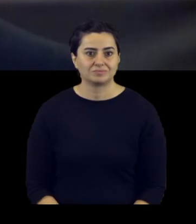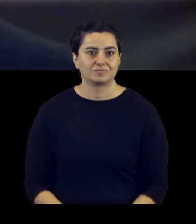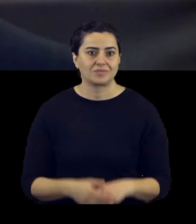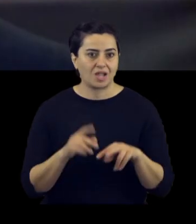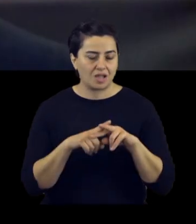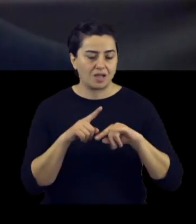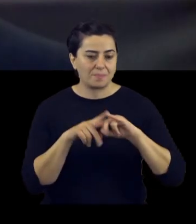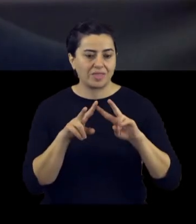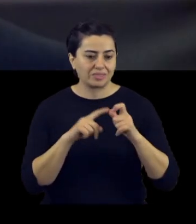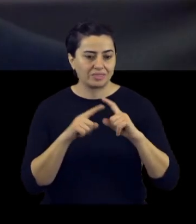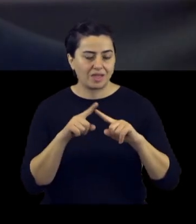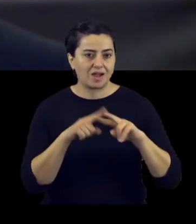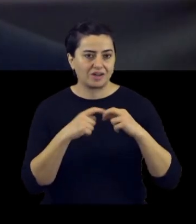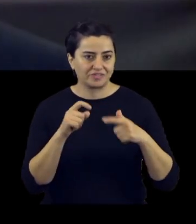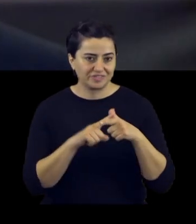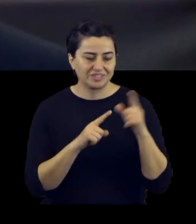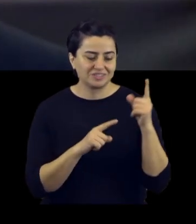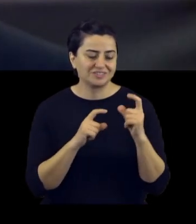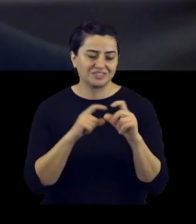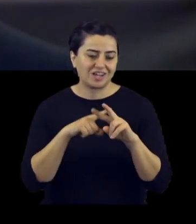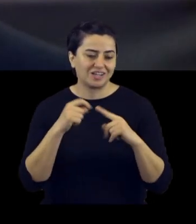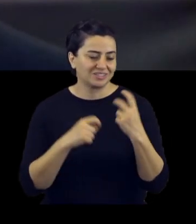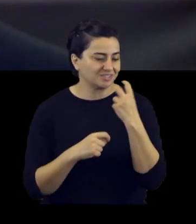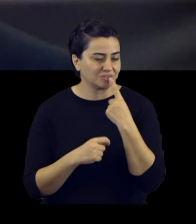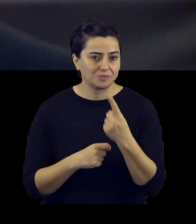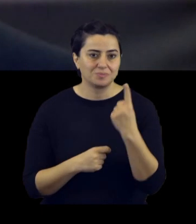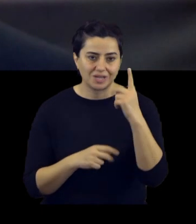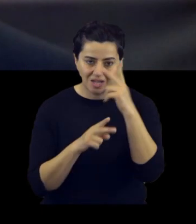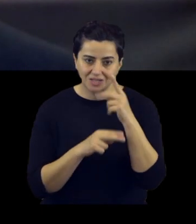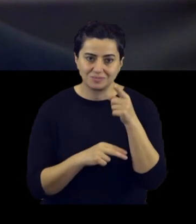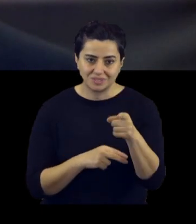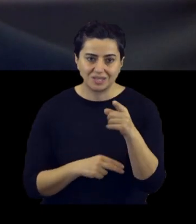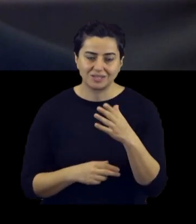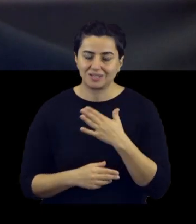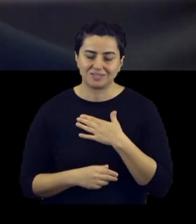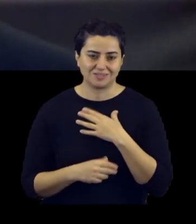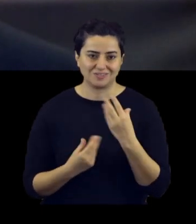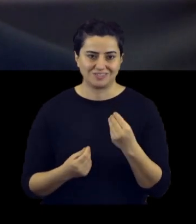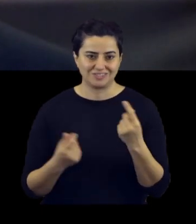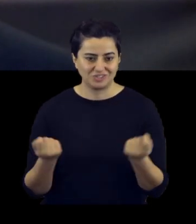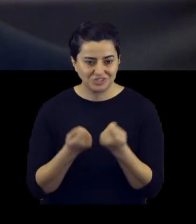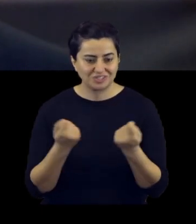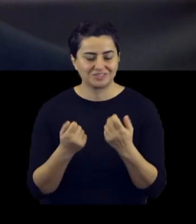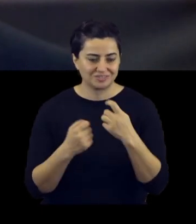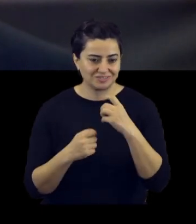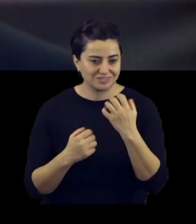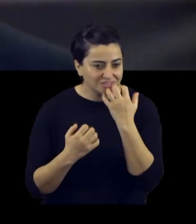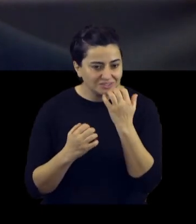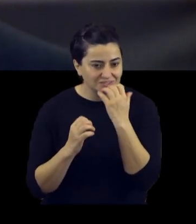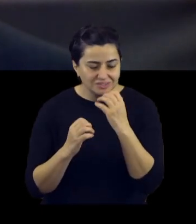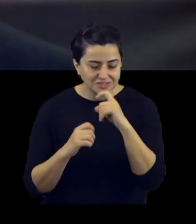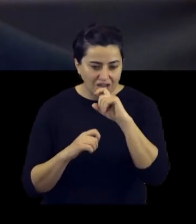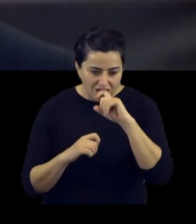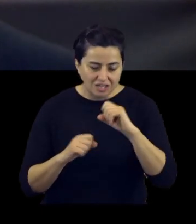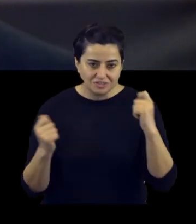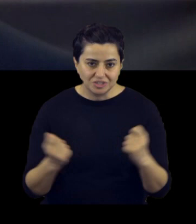Arif şair bir dizisini, şiirini şöyle bitiyor. Bir ümidim sen de anlıyor musun diyor. Çalış iş ile, tırnak ile, diş